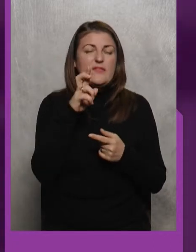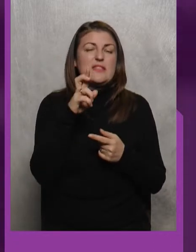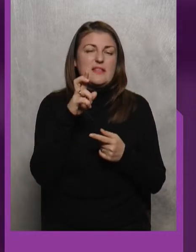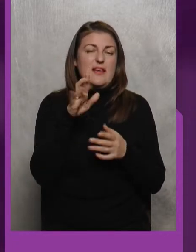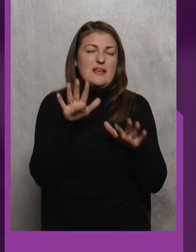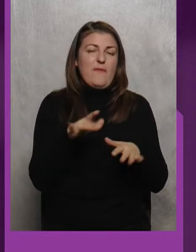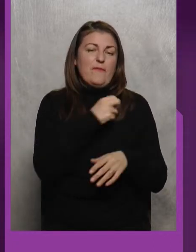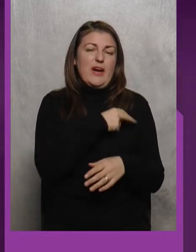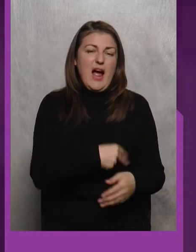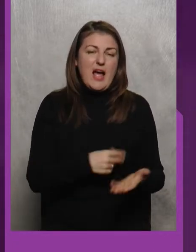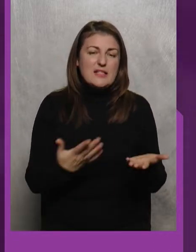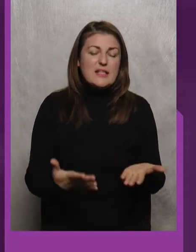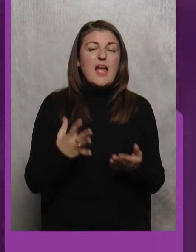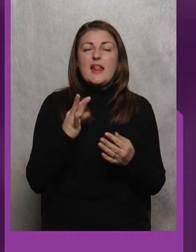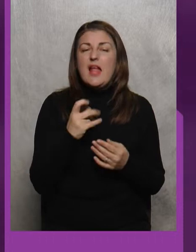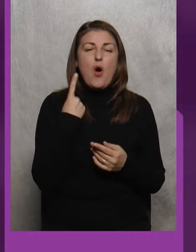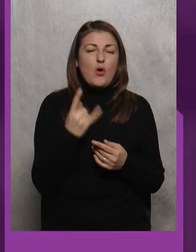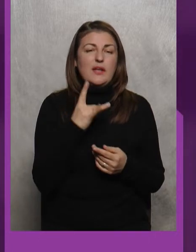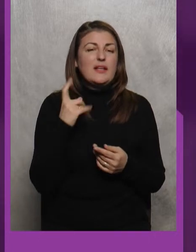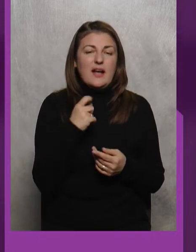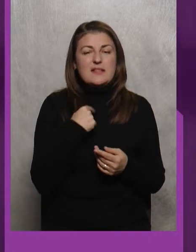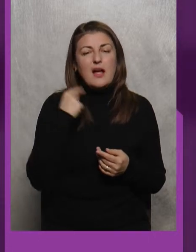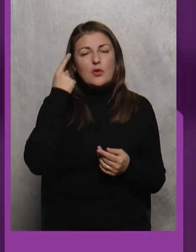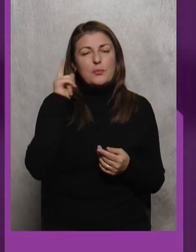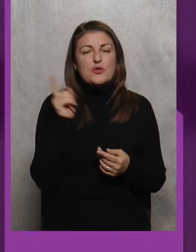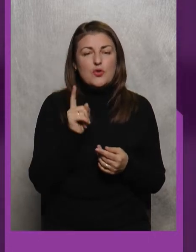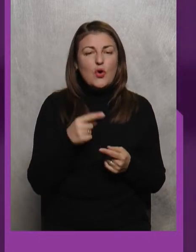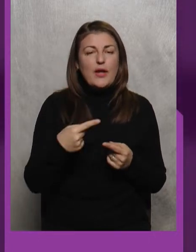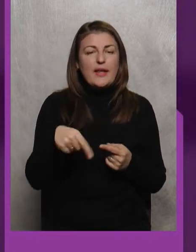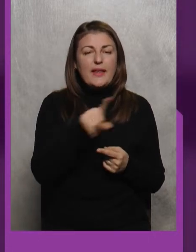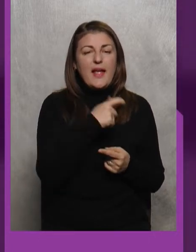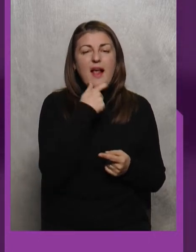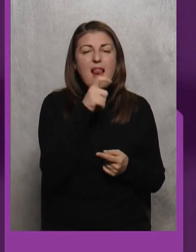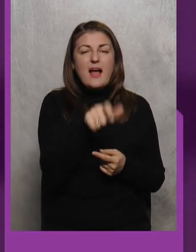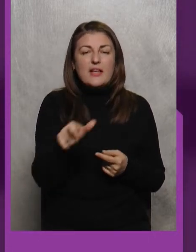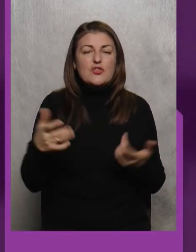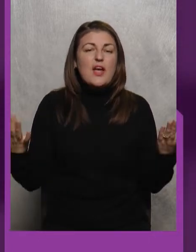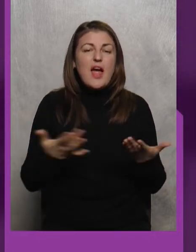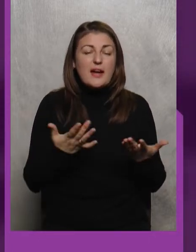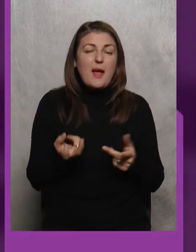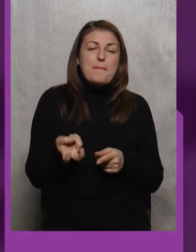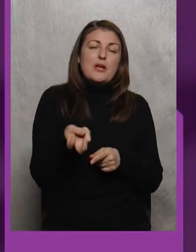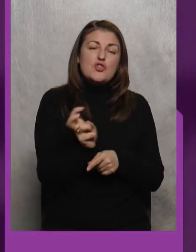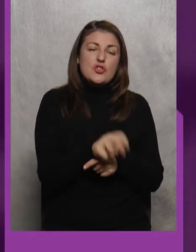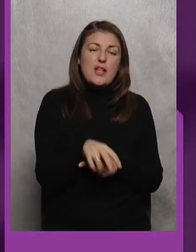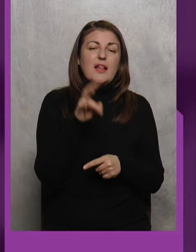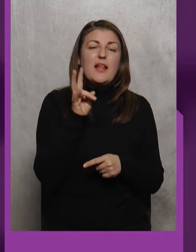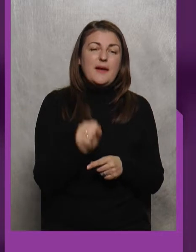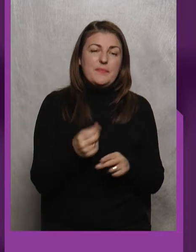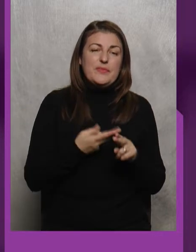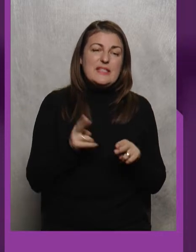Франції Не Один раз Я думаю Що Ті глядачі Які Прийшли На